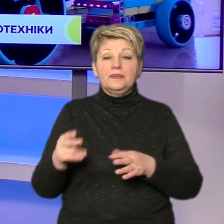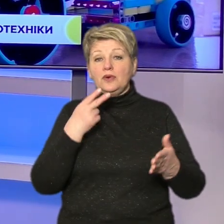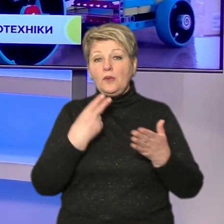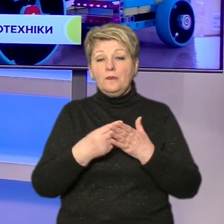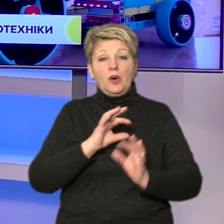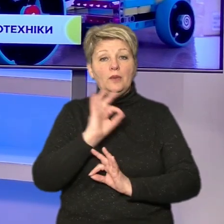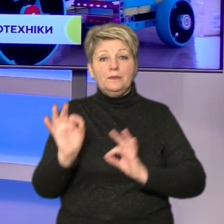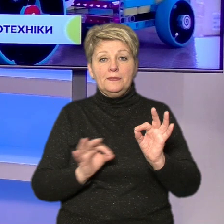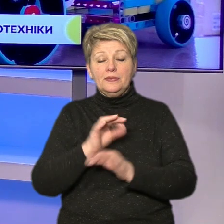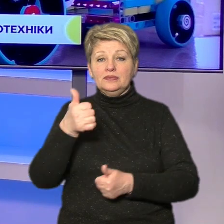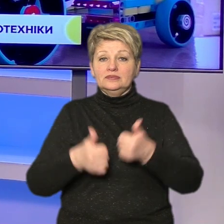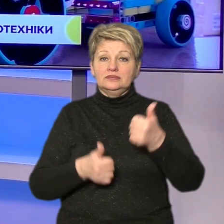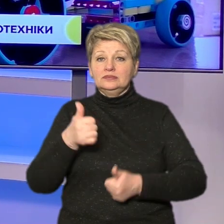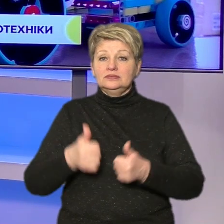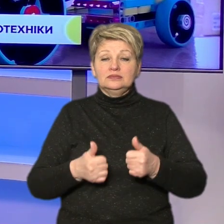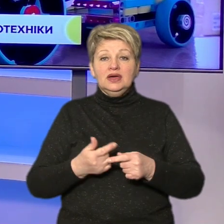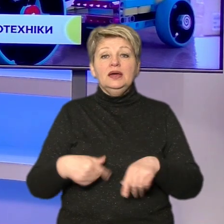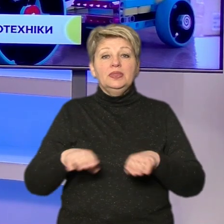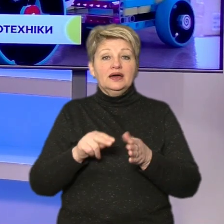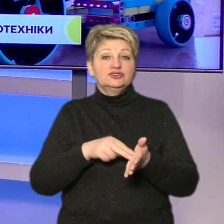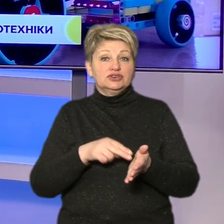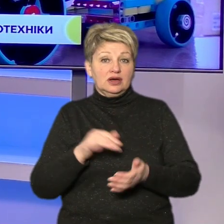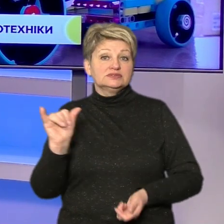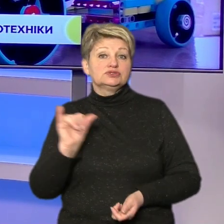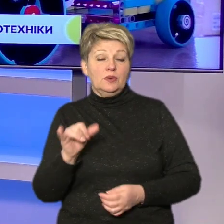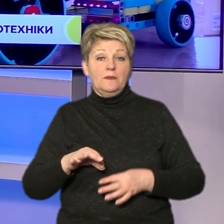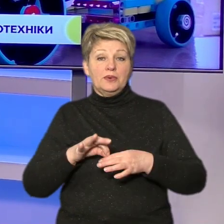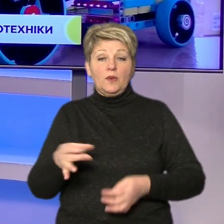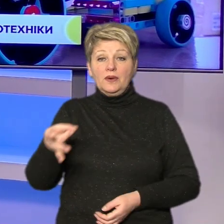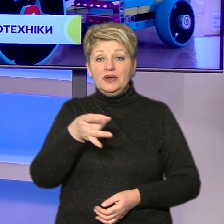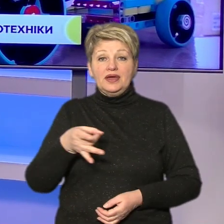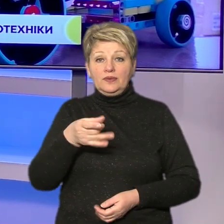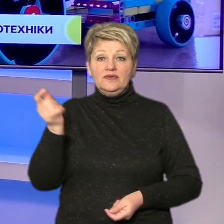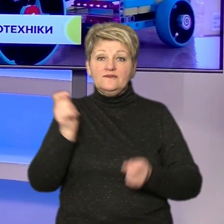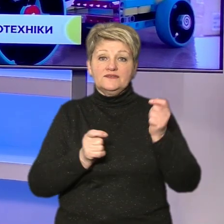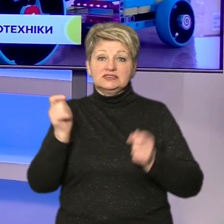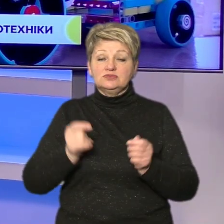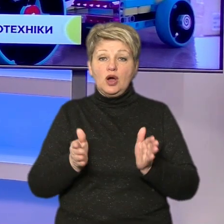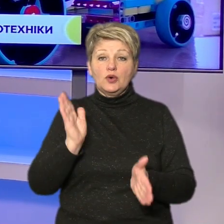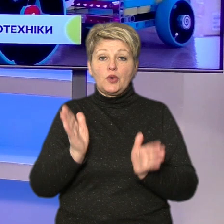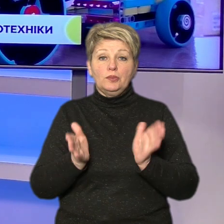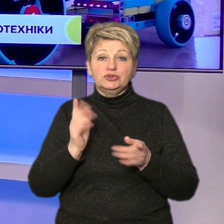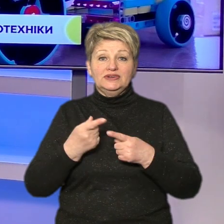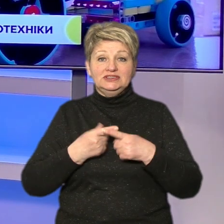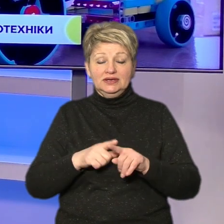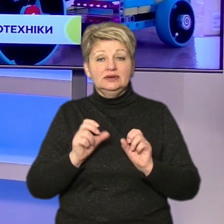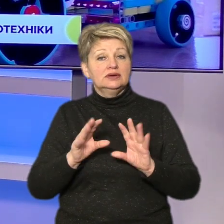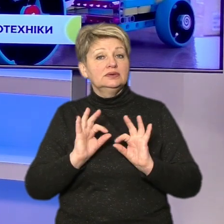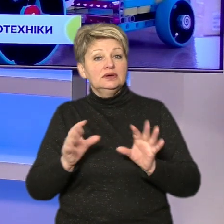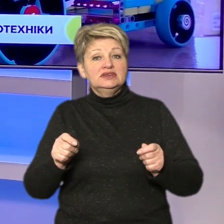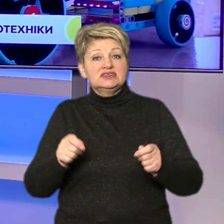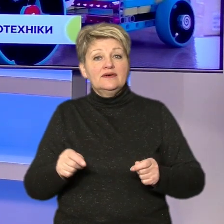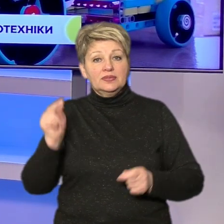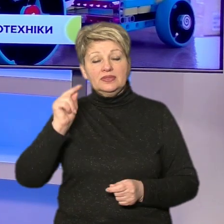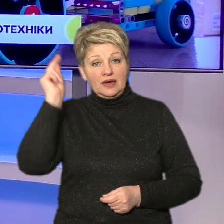проекти та змагалися в Сумо. Так у Черкасах в суботу відбувся регіональний фестиваль із робототехніки. Як розповіла завідувачка